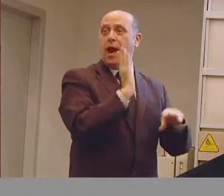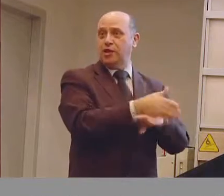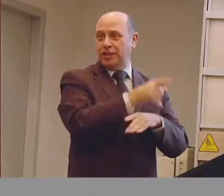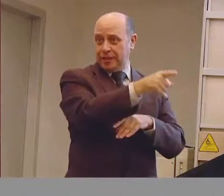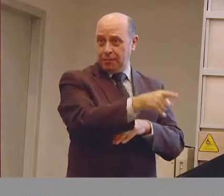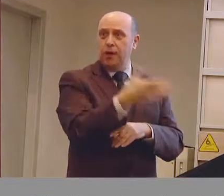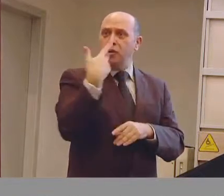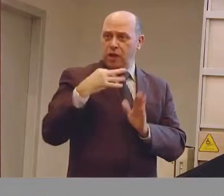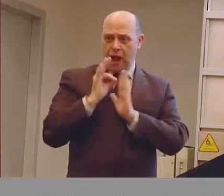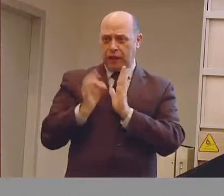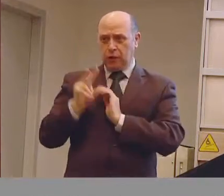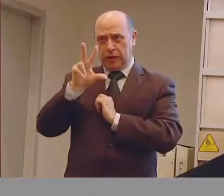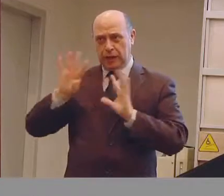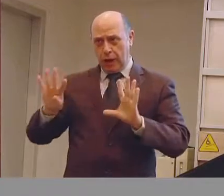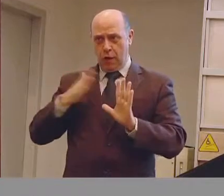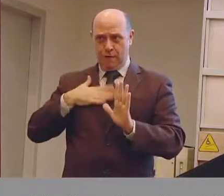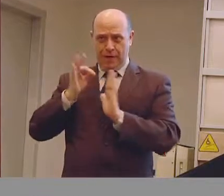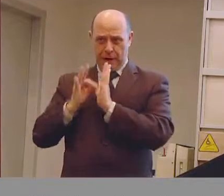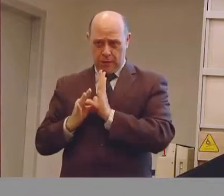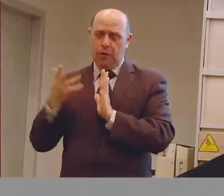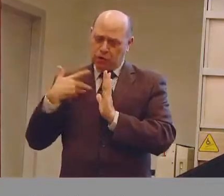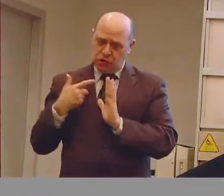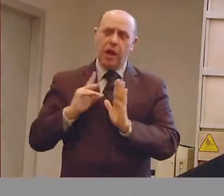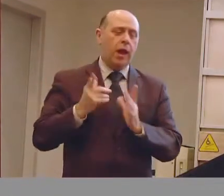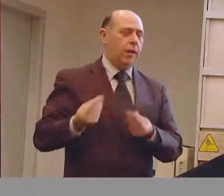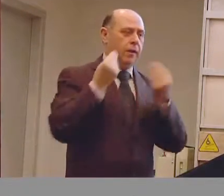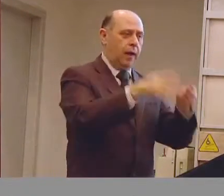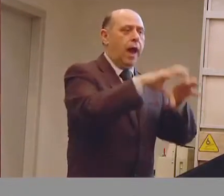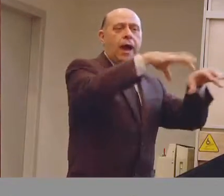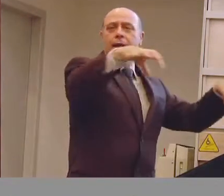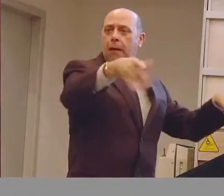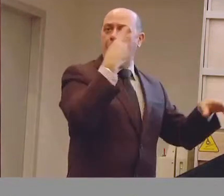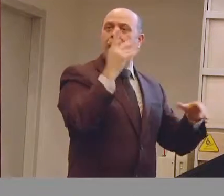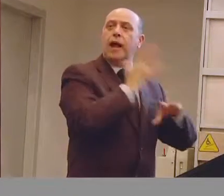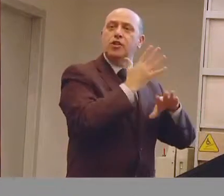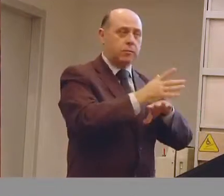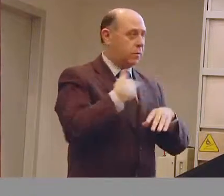'articolo 39 del nostro regolamento previde la fornitura di arredi accessibili. Sono i tempi?